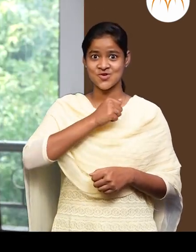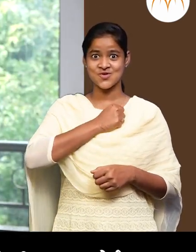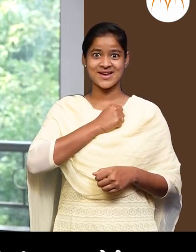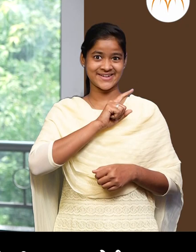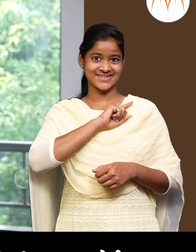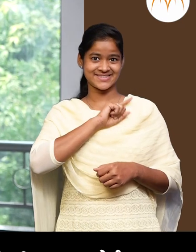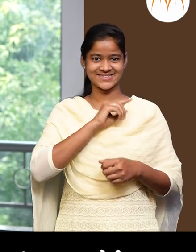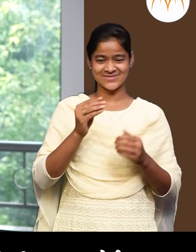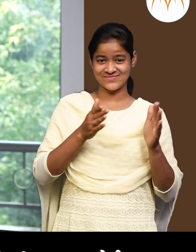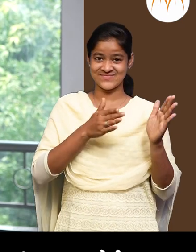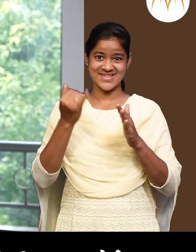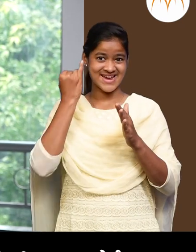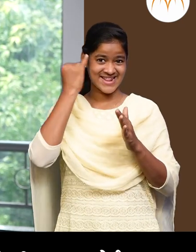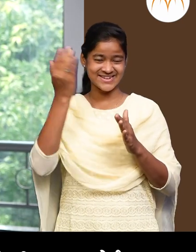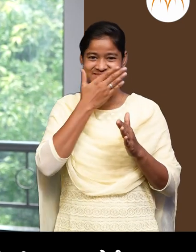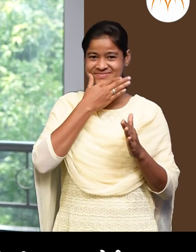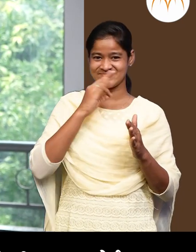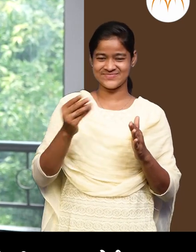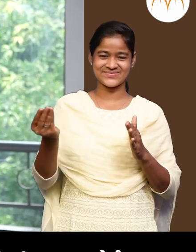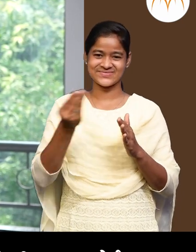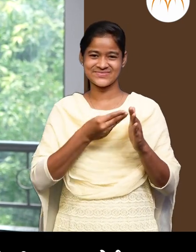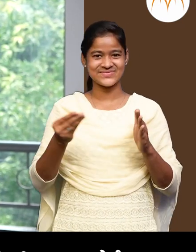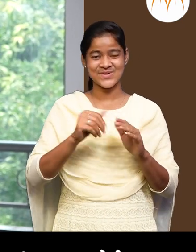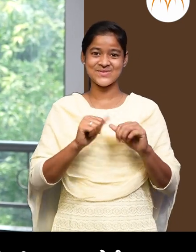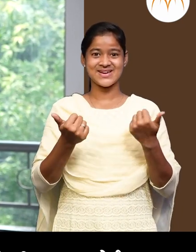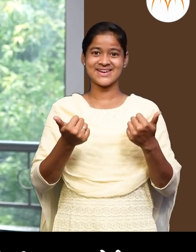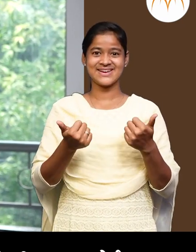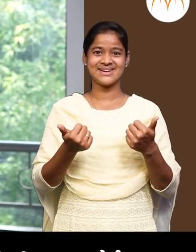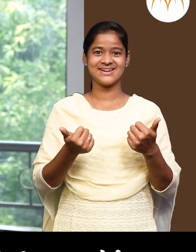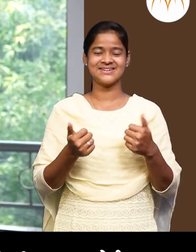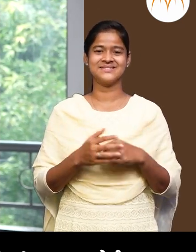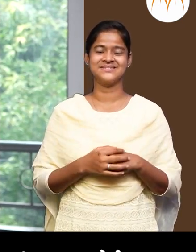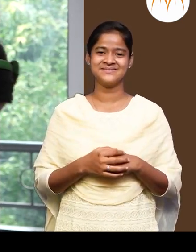चला आता कसा माले एक टीला छांद रंगोड़ी काड़ता है